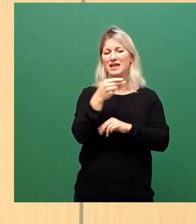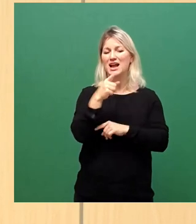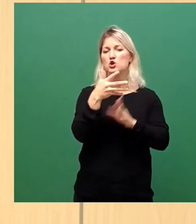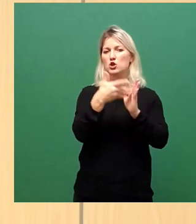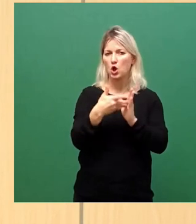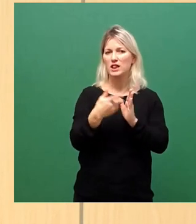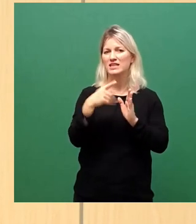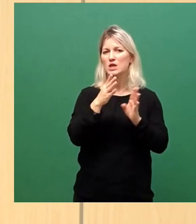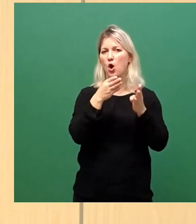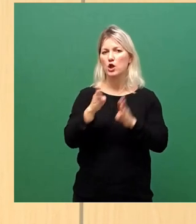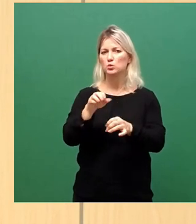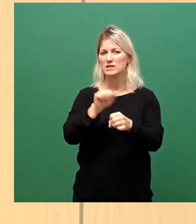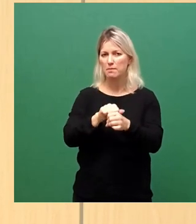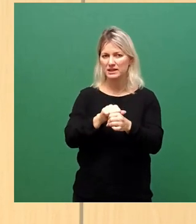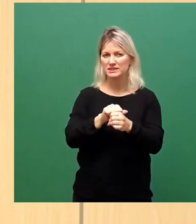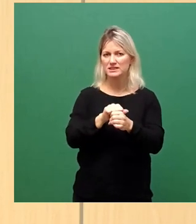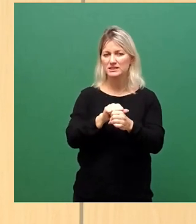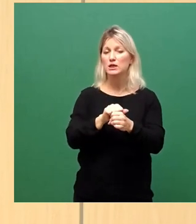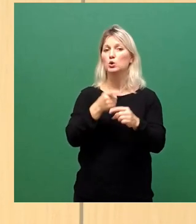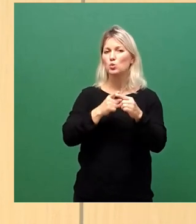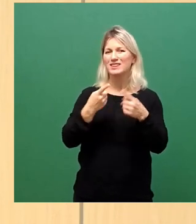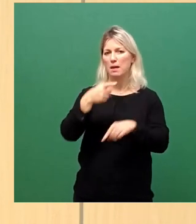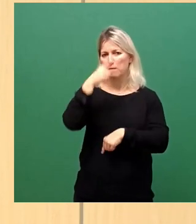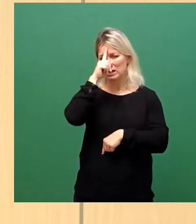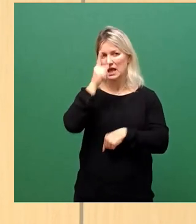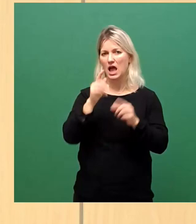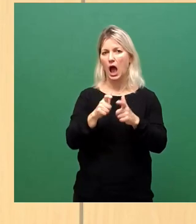und der Polizei auszuweiten. Danke.